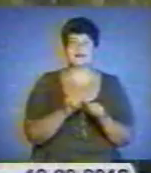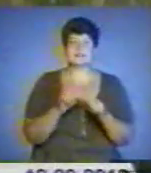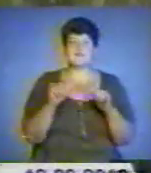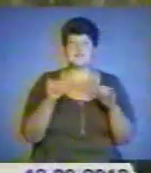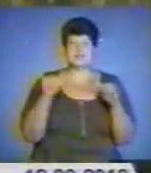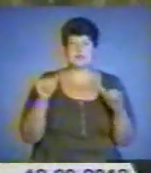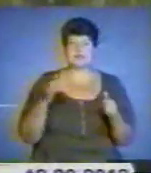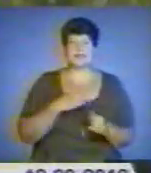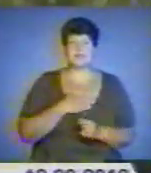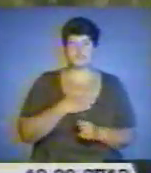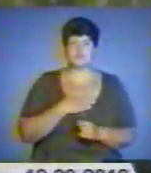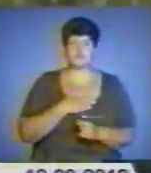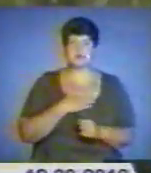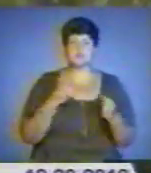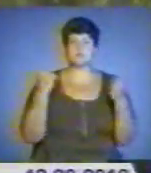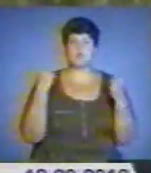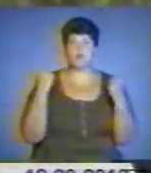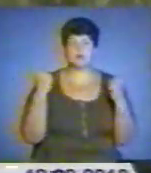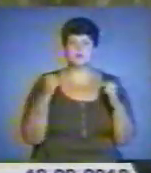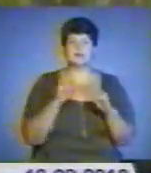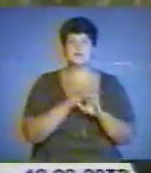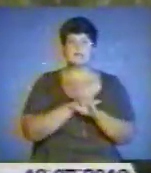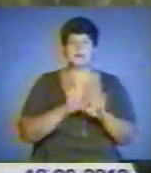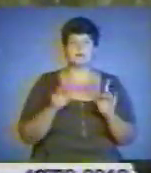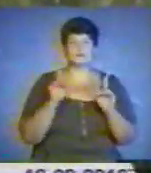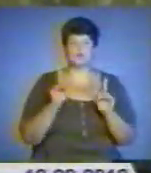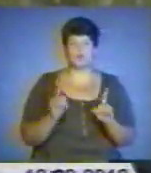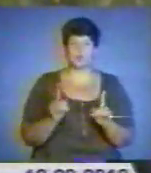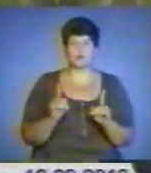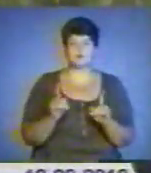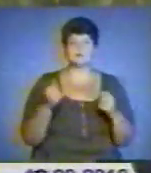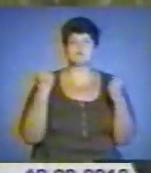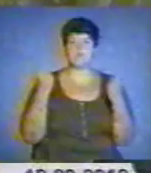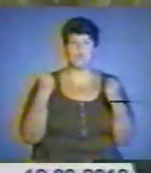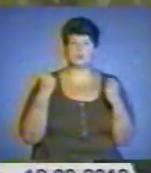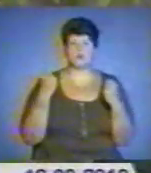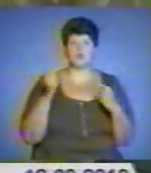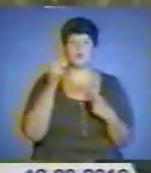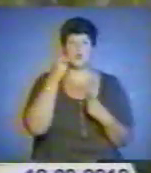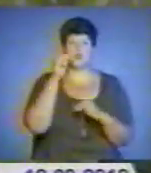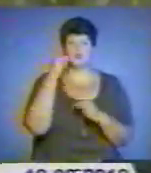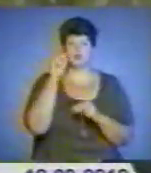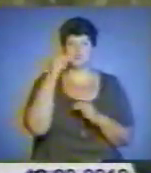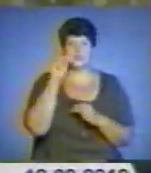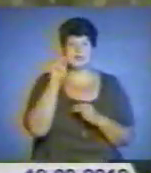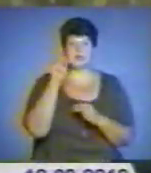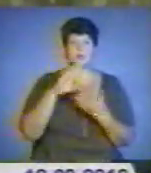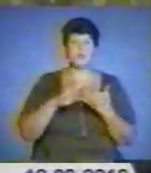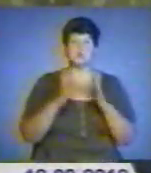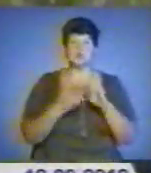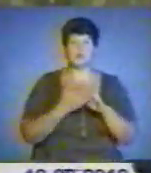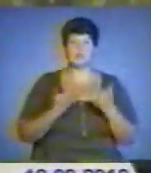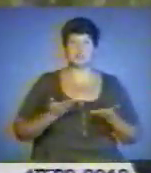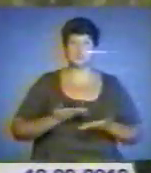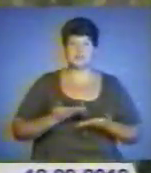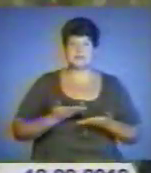спорту. І не тільки, я б сказав, спорту, але й улучшення условій, життя,